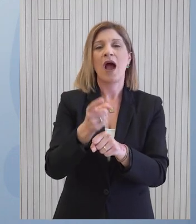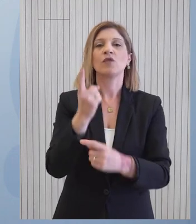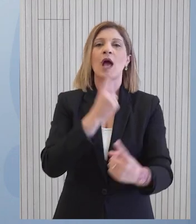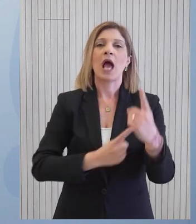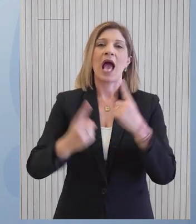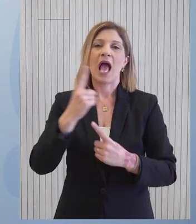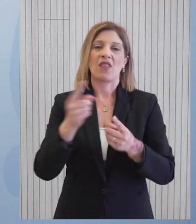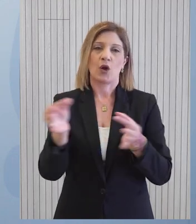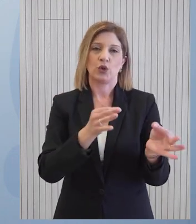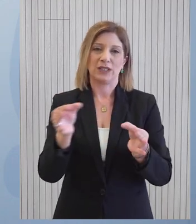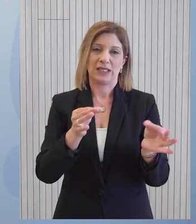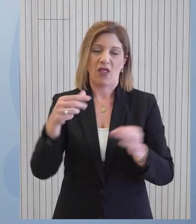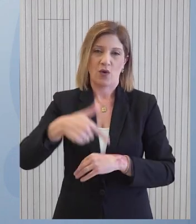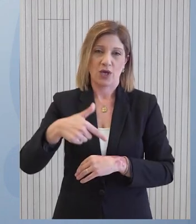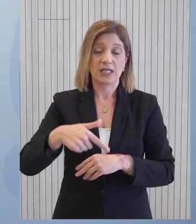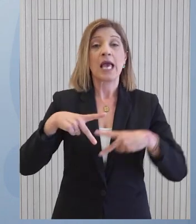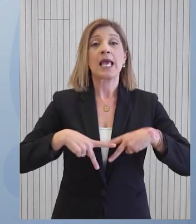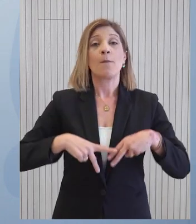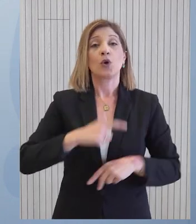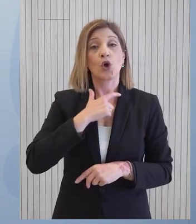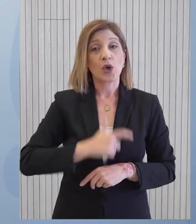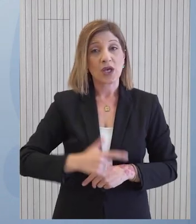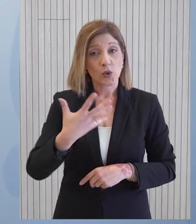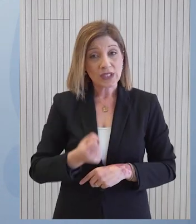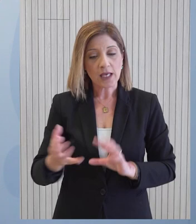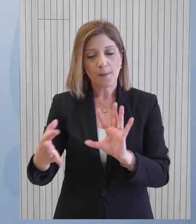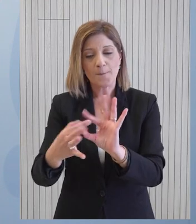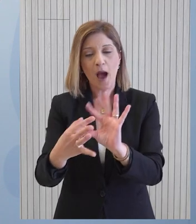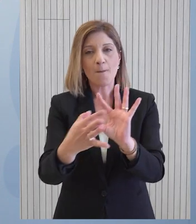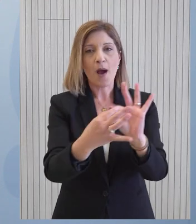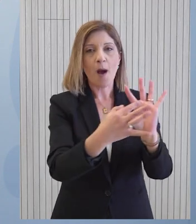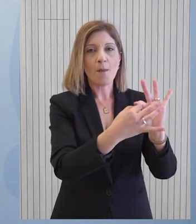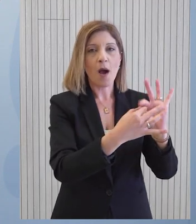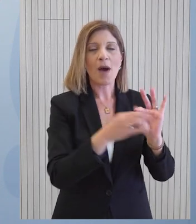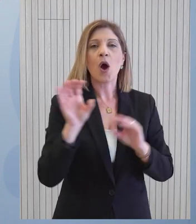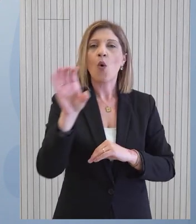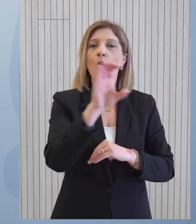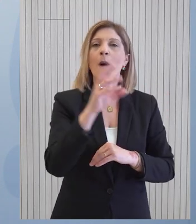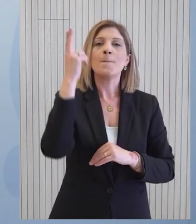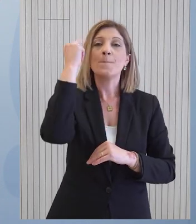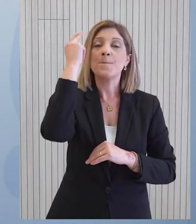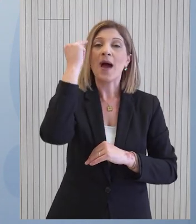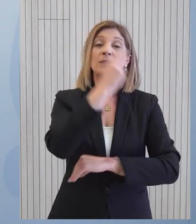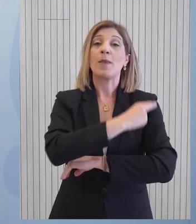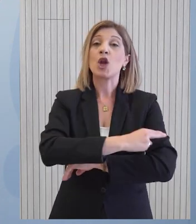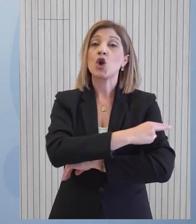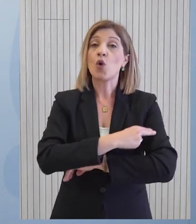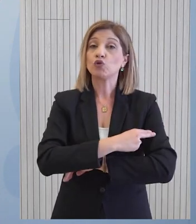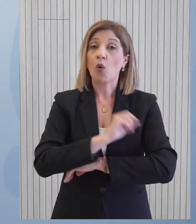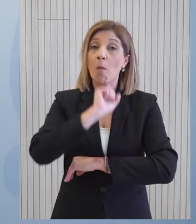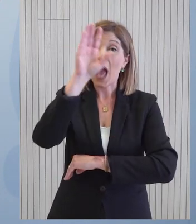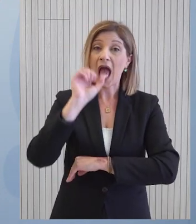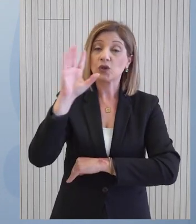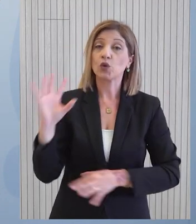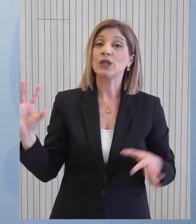Εθνικού Συστήματος Υγείας της χώρας. Το Υπουργείο Υγείας έχει αναπτύξει ένα ευρύ δίκτυο συνεργασιών με κορυφαία Παναπιστημιακά Νοσοκομεία Αναφοράς του